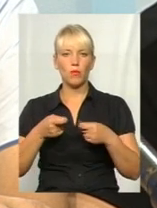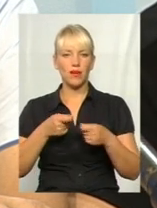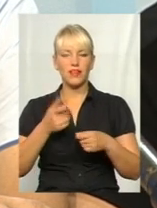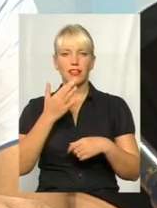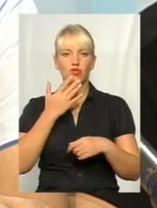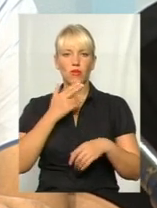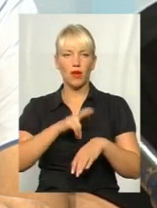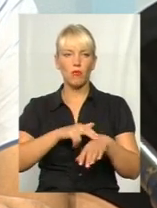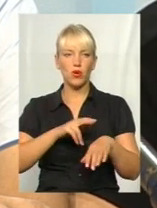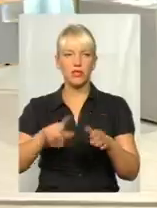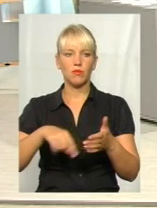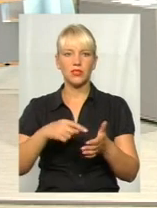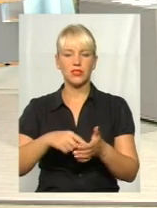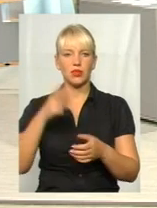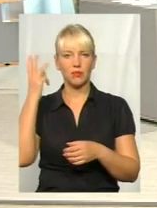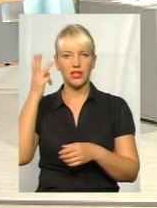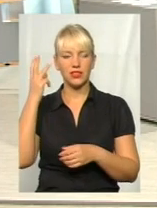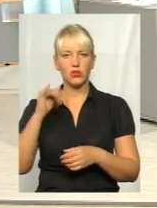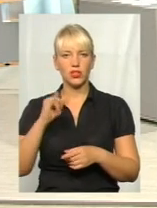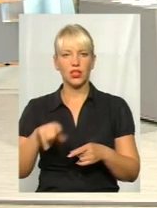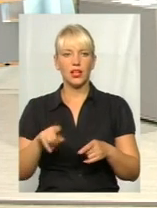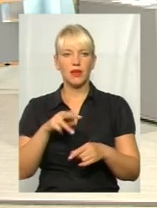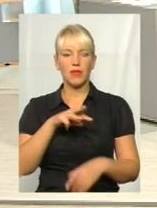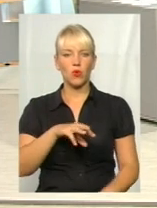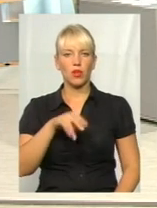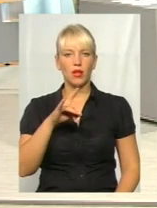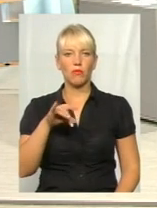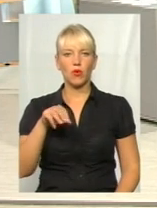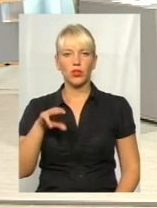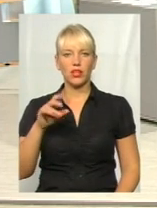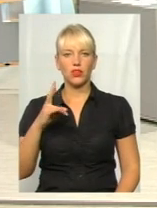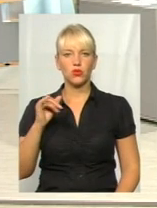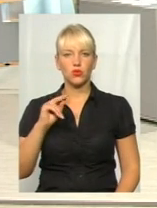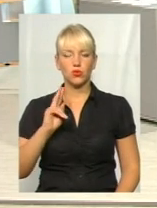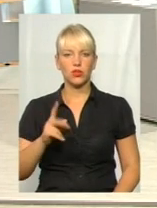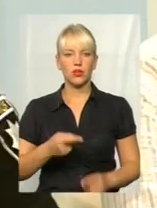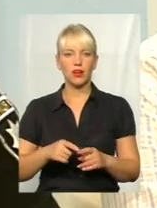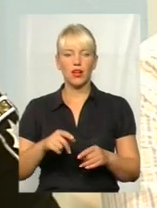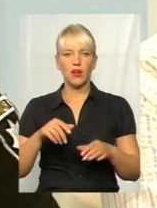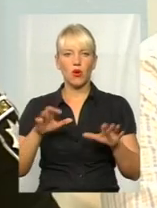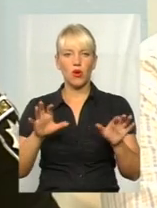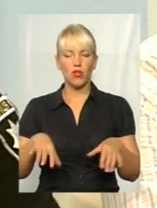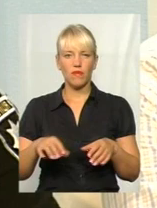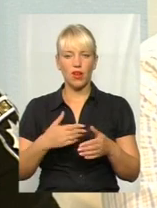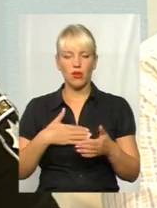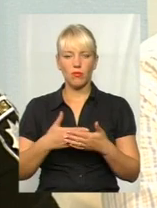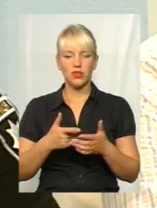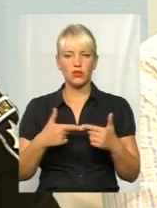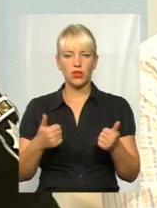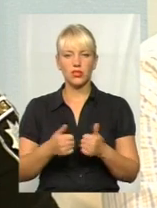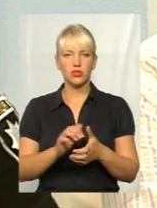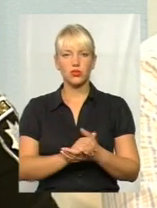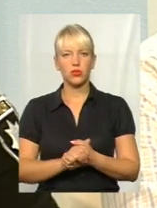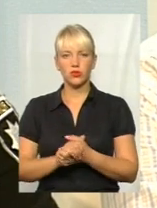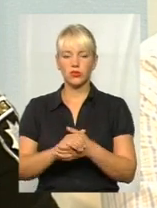Хмельницькому. Добрий вечір. Добрий вечір. Та Микола Крутенчук, голова громадської організації «Союз автомобільних